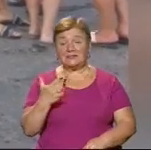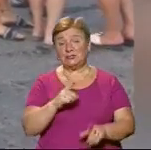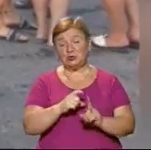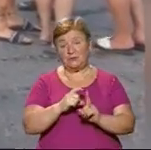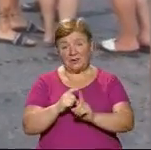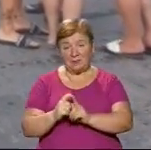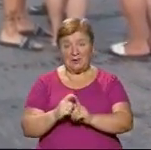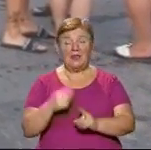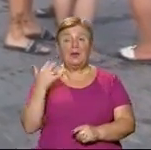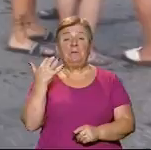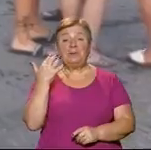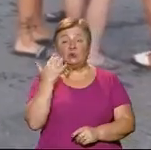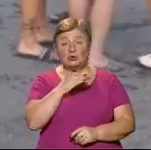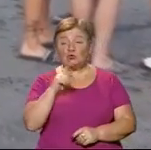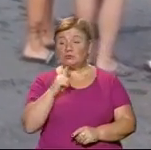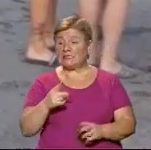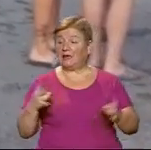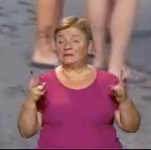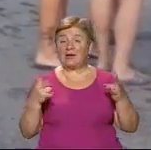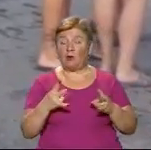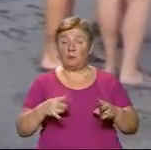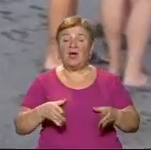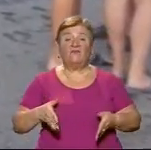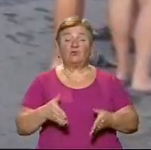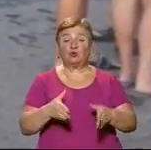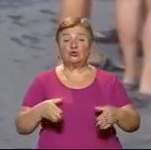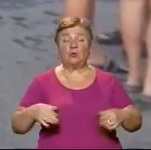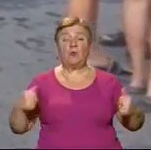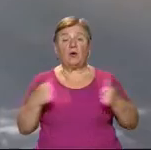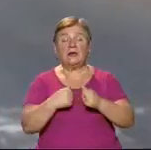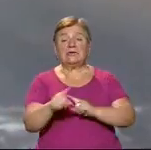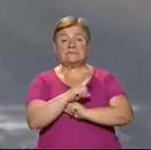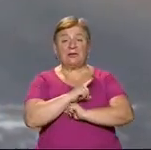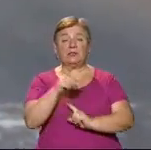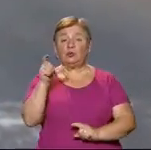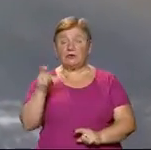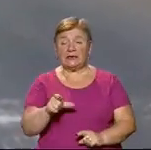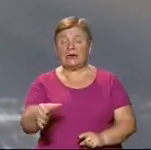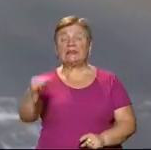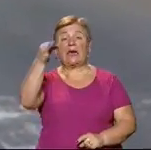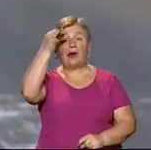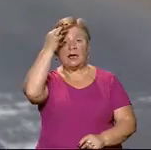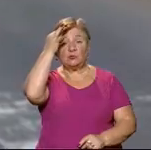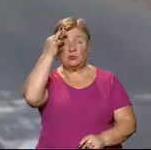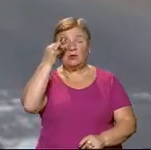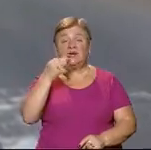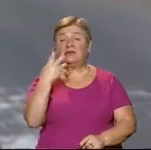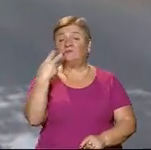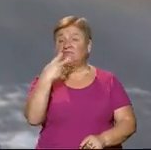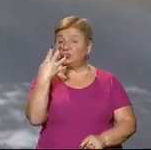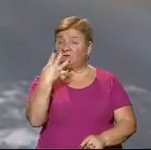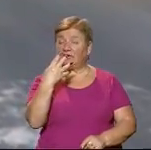чоловіку оголосили підозру за порушення правил дорожнього руху які спричинили смерть людини Нагадую, аварія трапилася 24